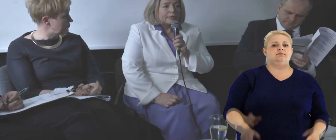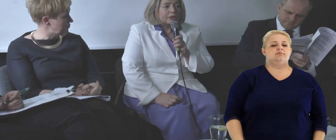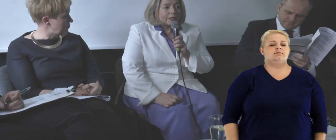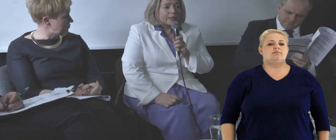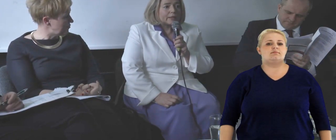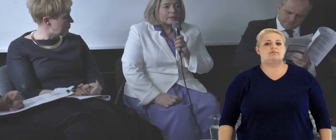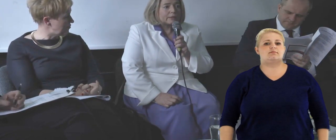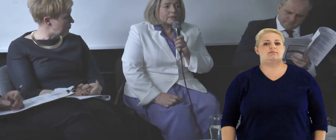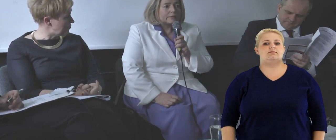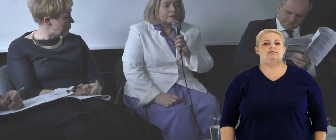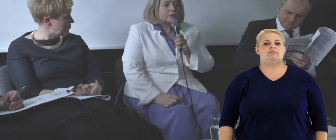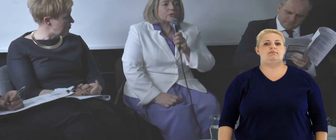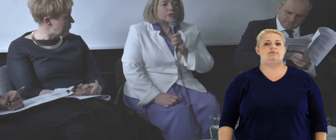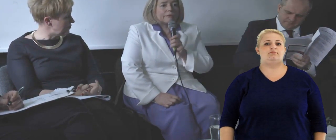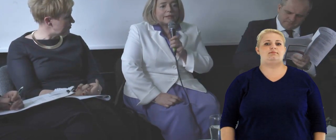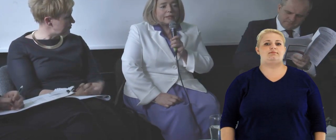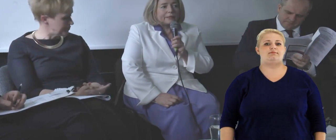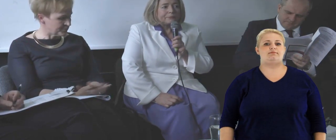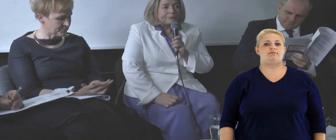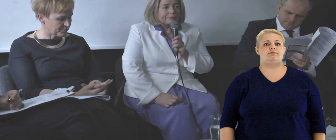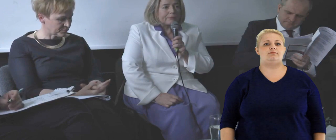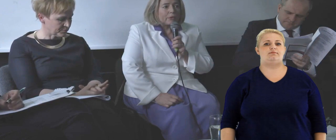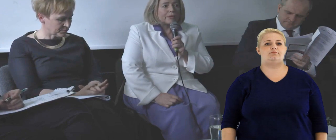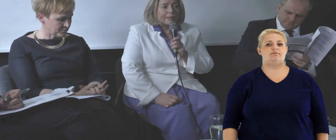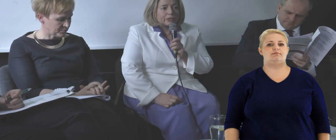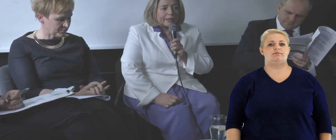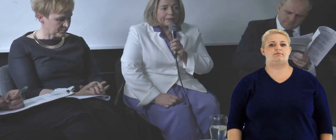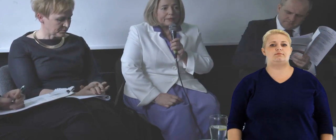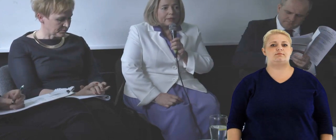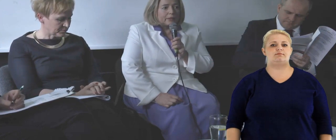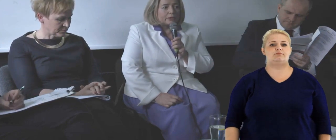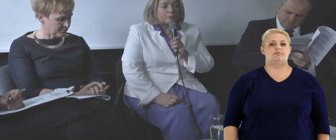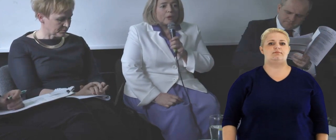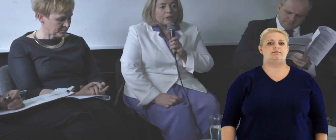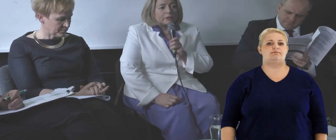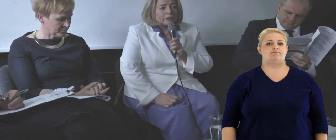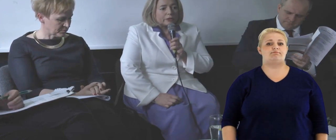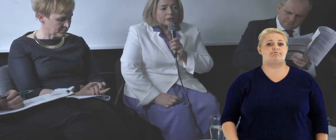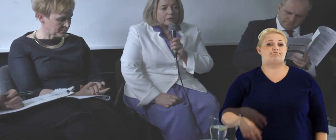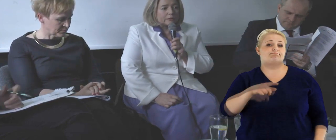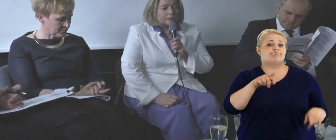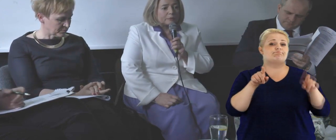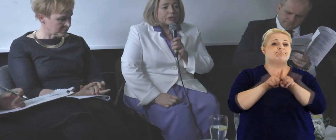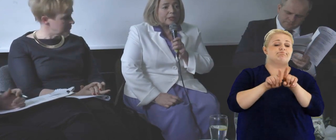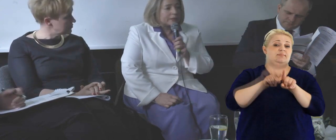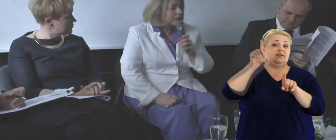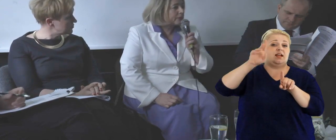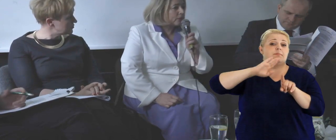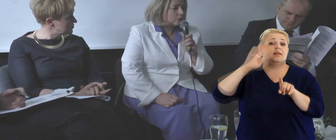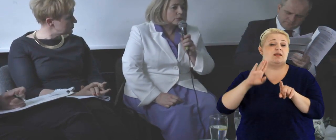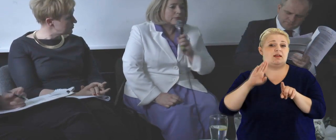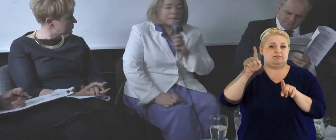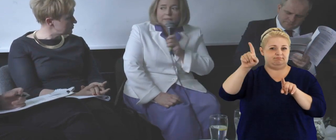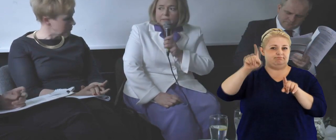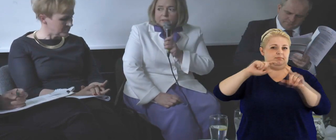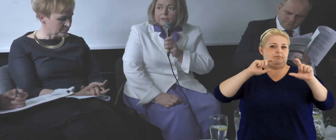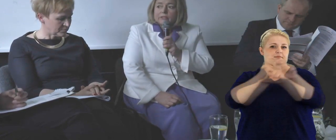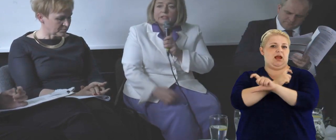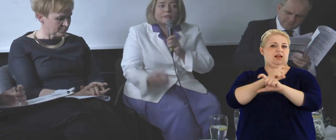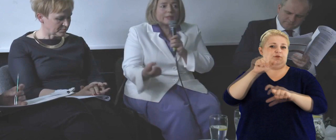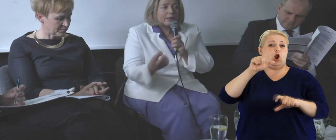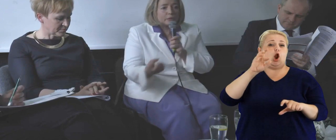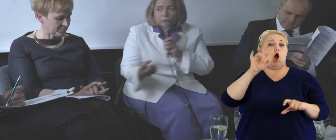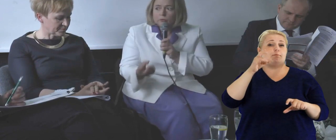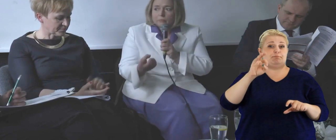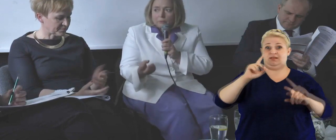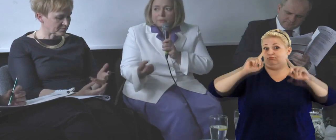co, czy jednak stosowanie określeń, czy pojęć przyjętych w końcu w Ameryce, czyli